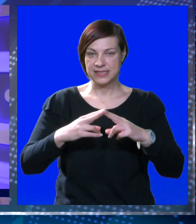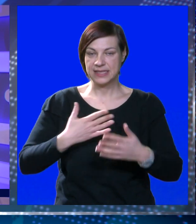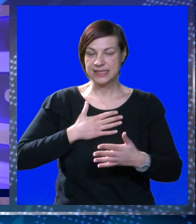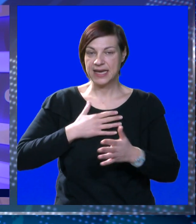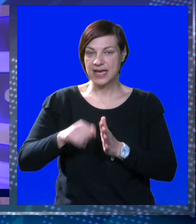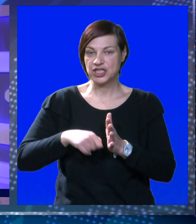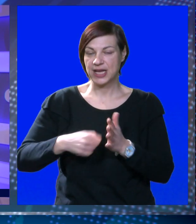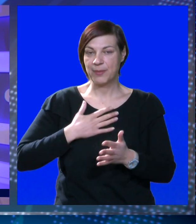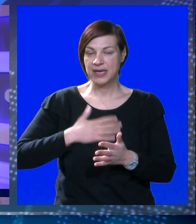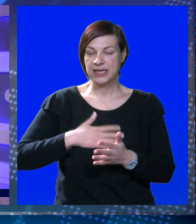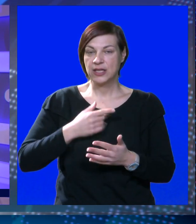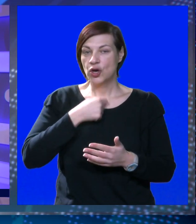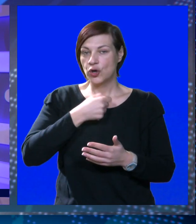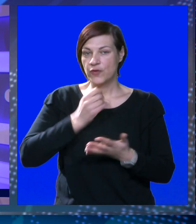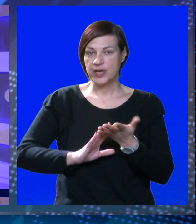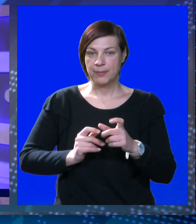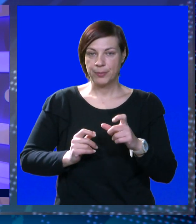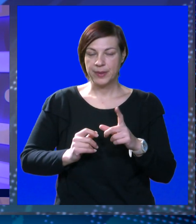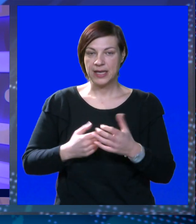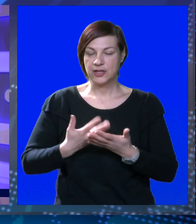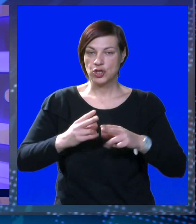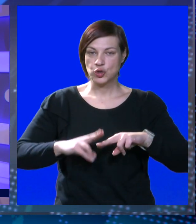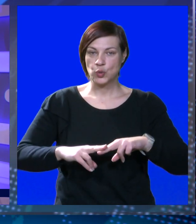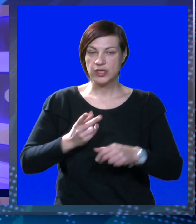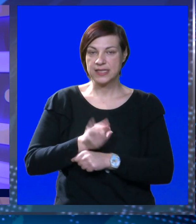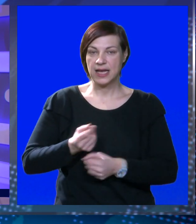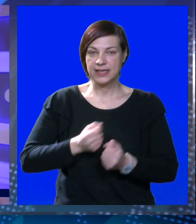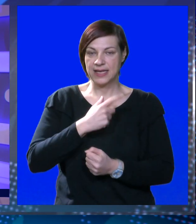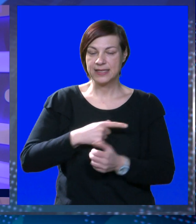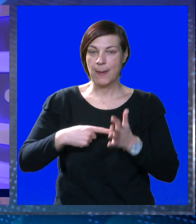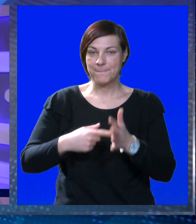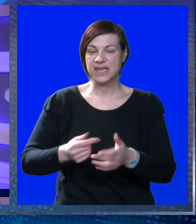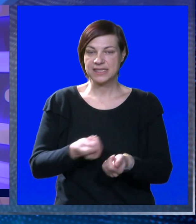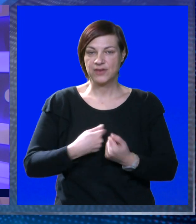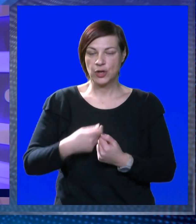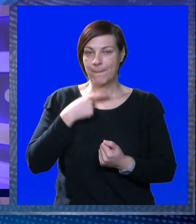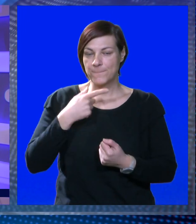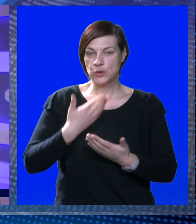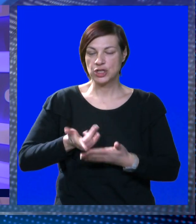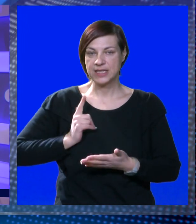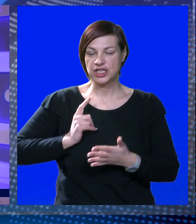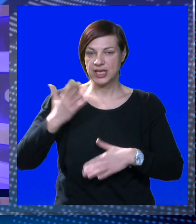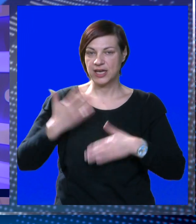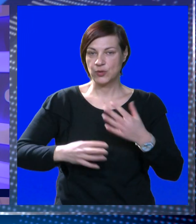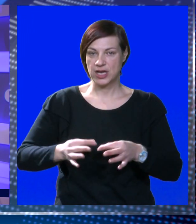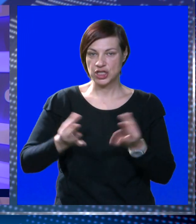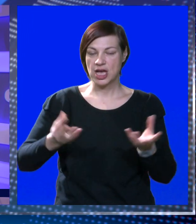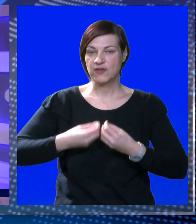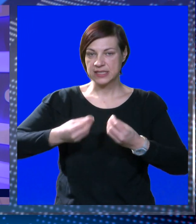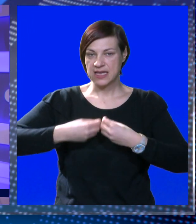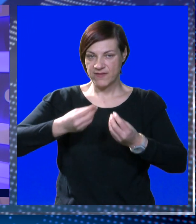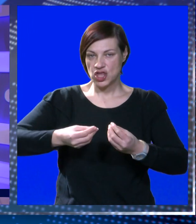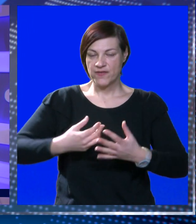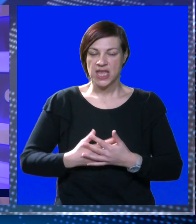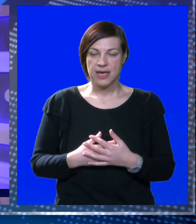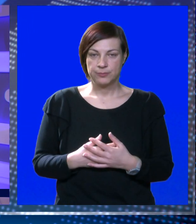sastanka za naše kamere htio govoriti samo Božo Miletić, dok su ostali taksisti i predstavnici udruga poručili kako čekaju kraj javnog